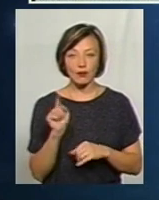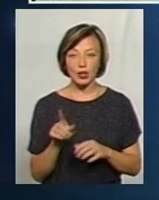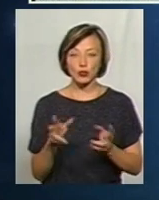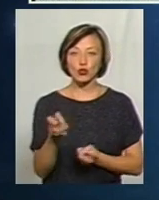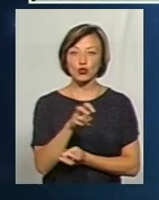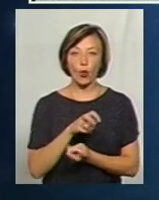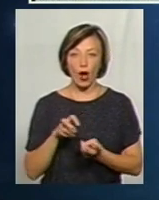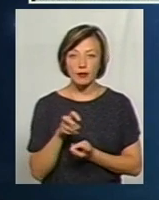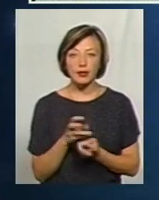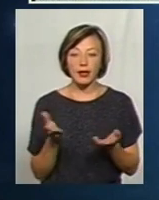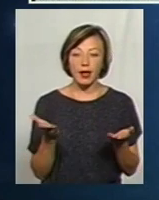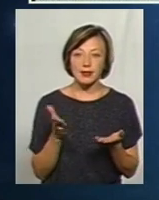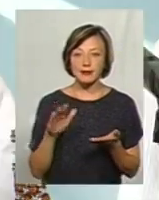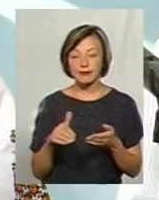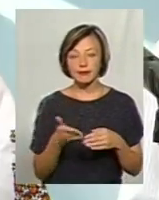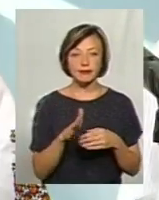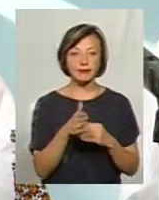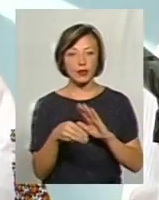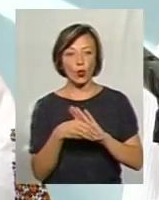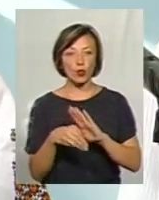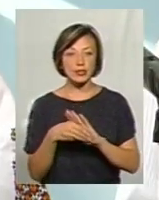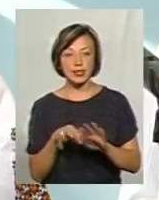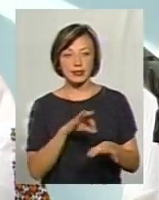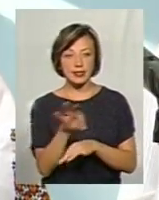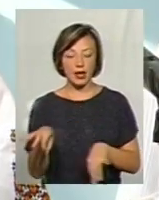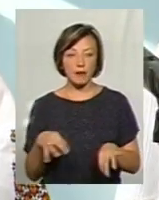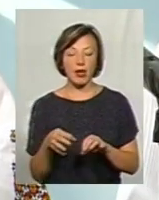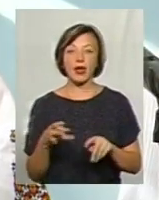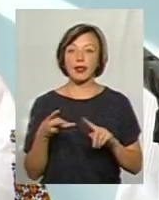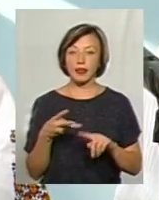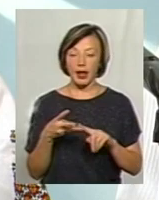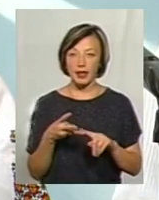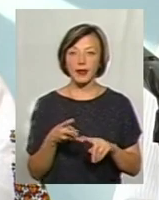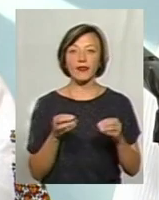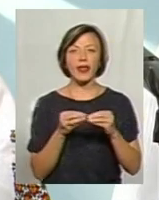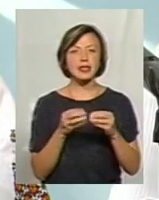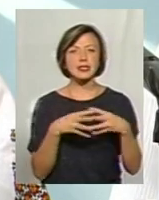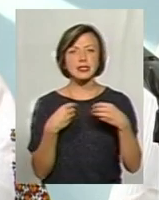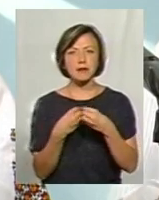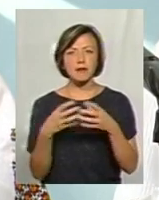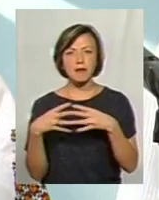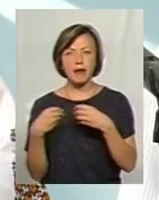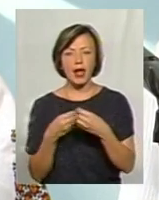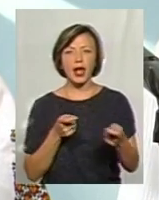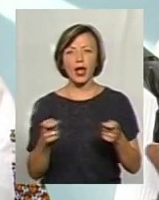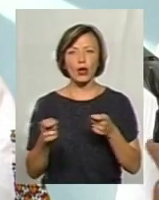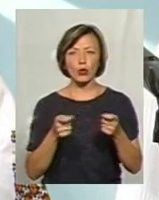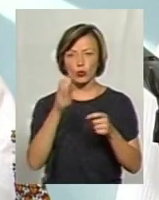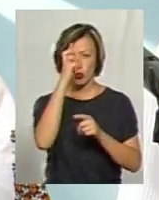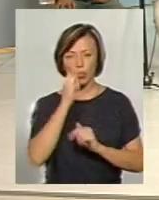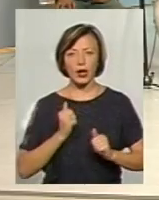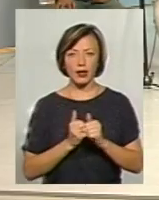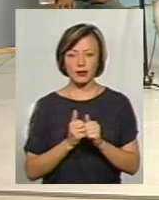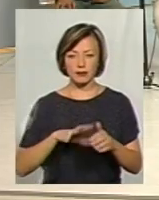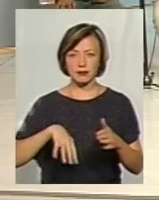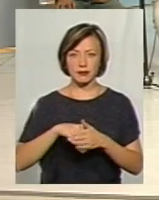буде шукати якісь корупційні схеми. Третє, ми говоримо про 10 сімей, які харчуються за наш